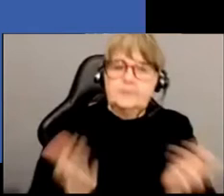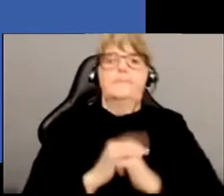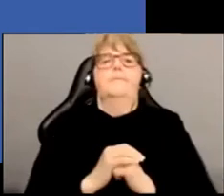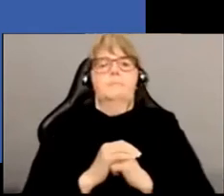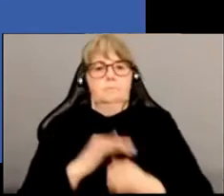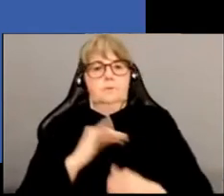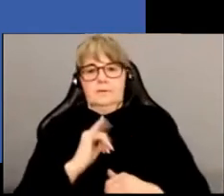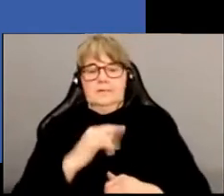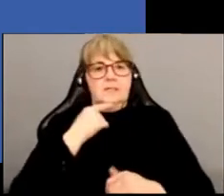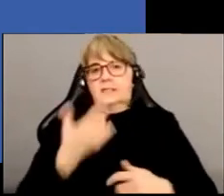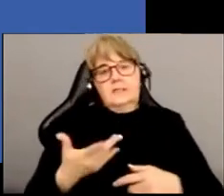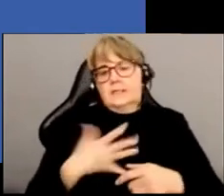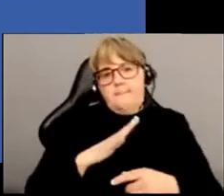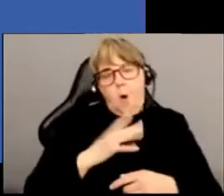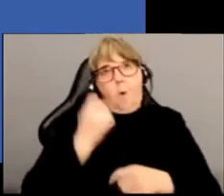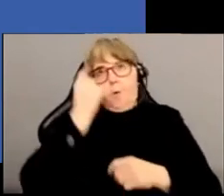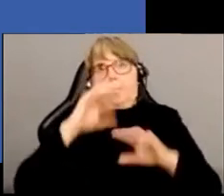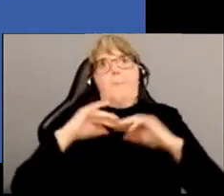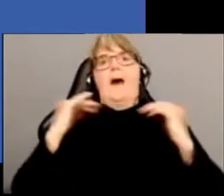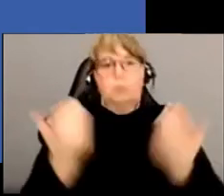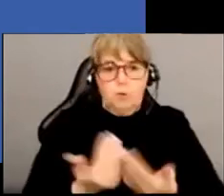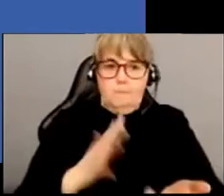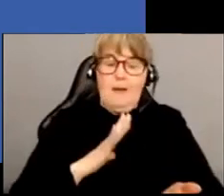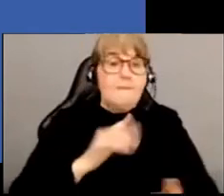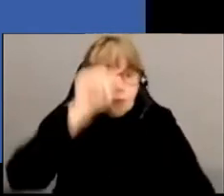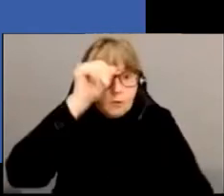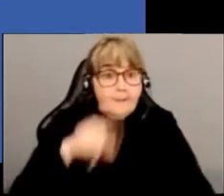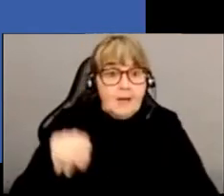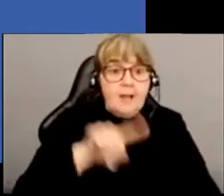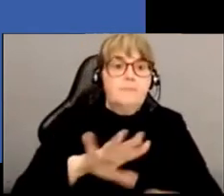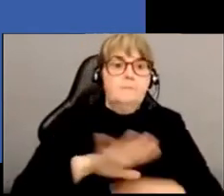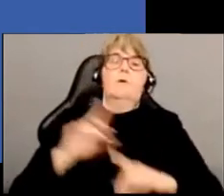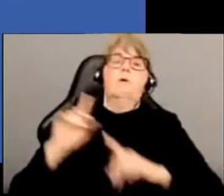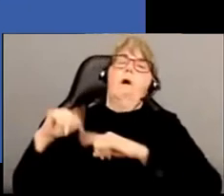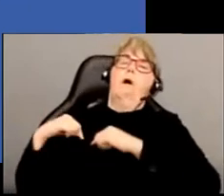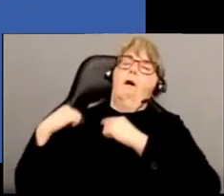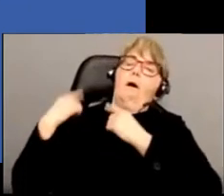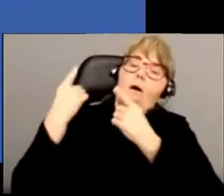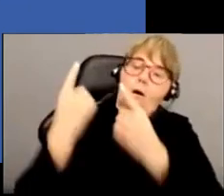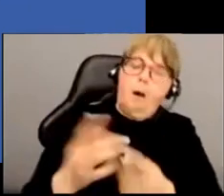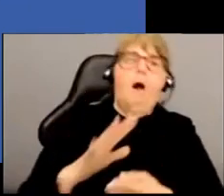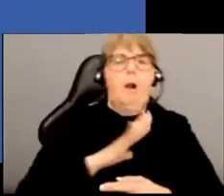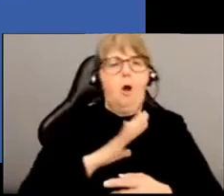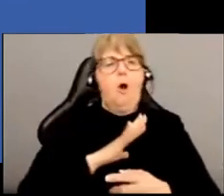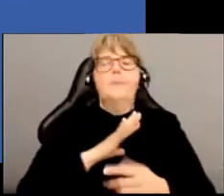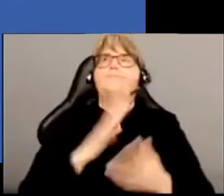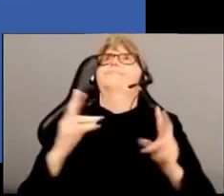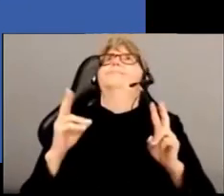en tant que telle, elle ne suffit pas à les comprendre complètement évidemment. Mais il faut se rappeler que pendant longtemps, effectivement, il y a eu des